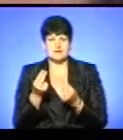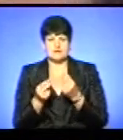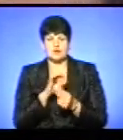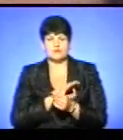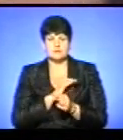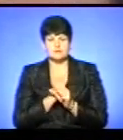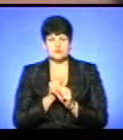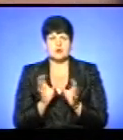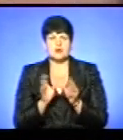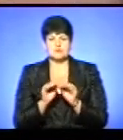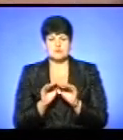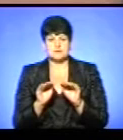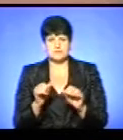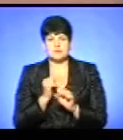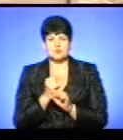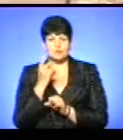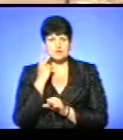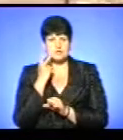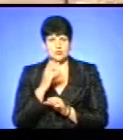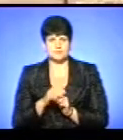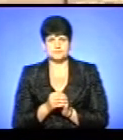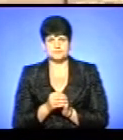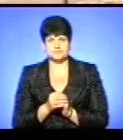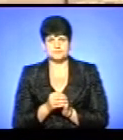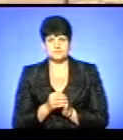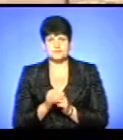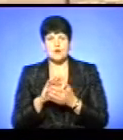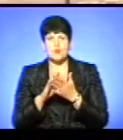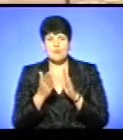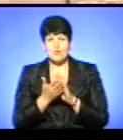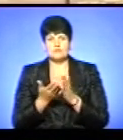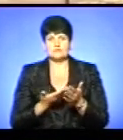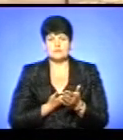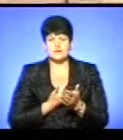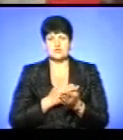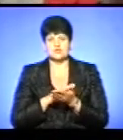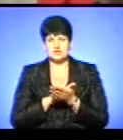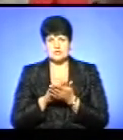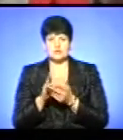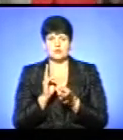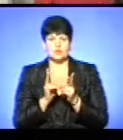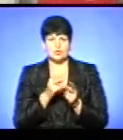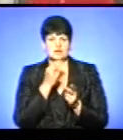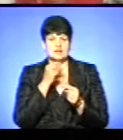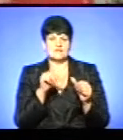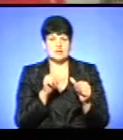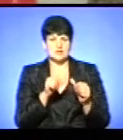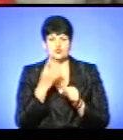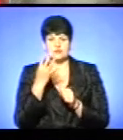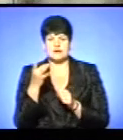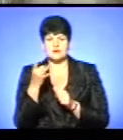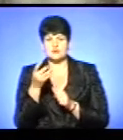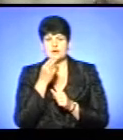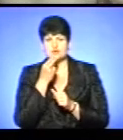задіяні разом з дітьми, вони працюють постійно. Умови перебування досить чисто, на кухні і в їдальні. Чотириразове